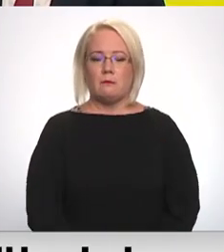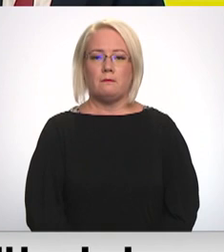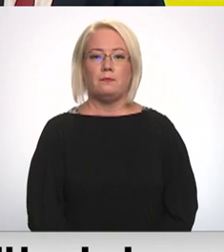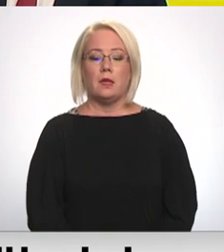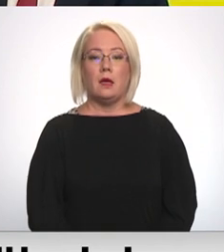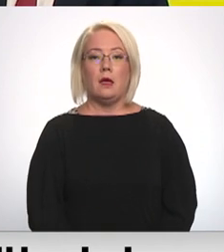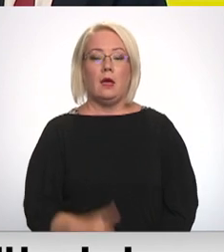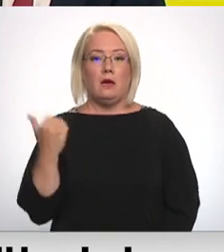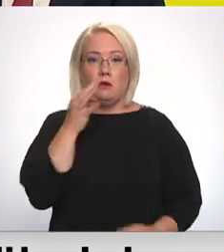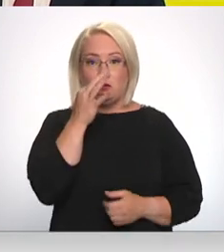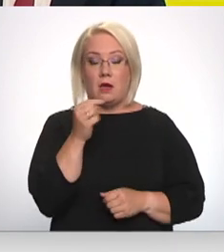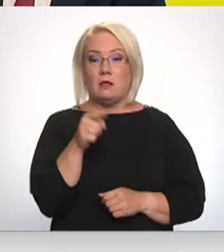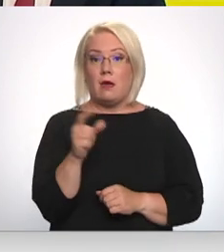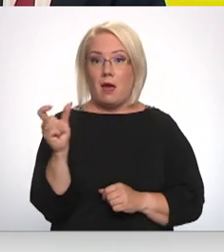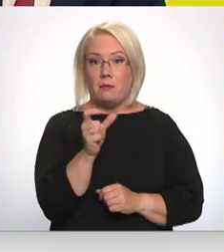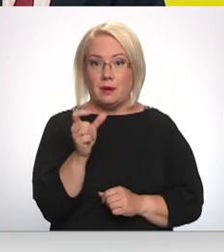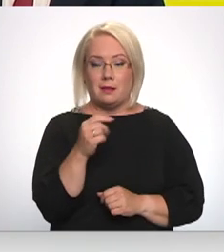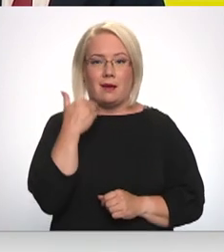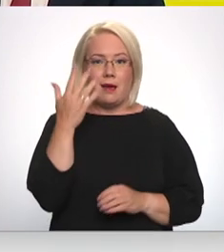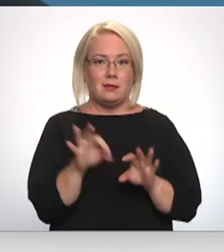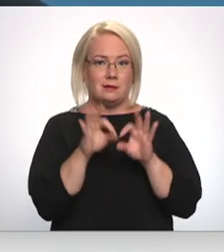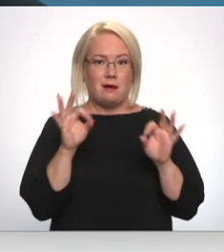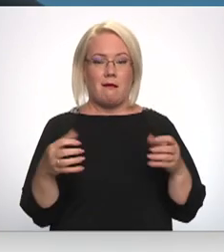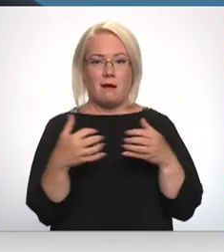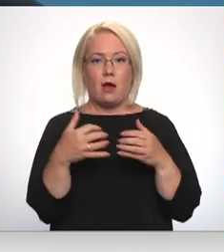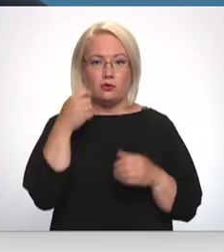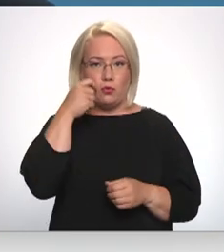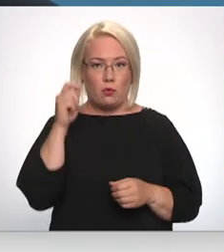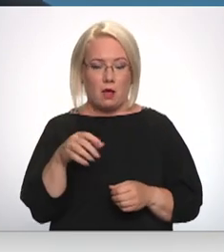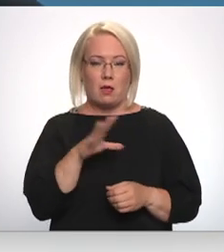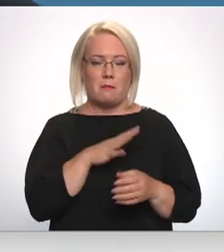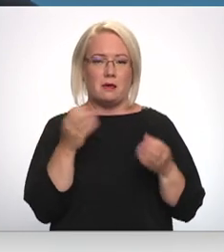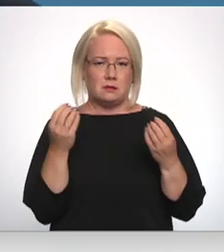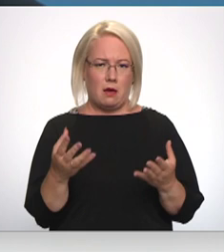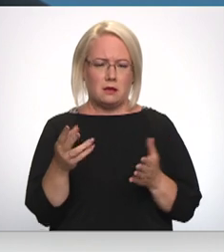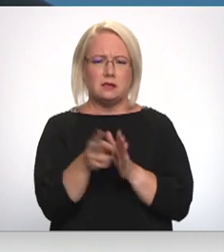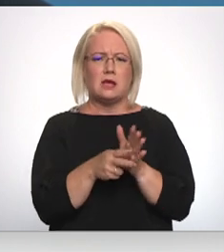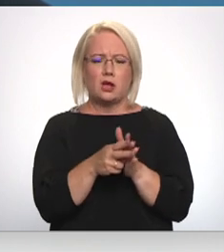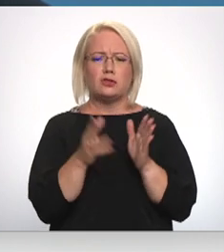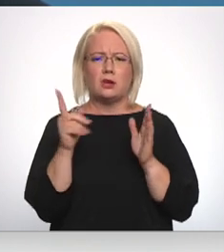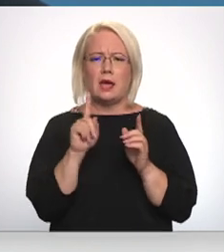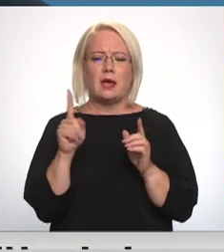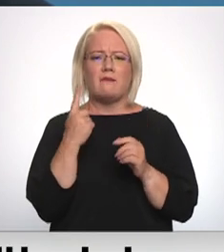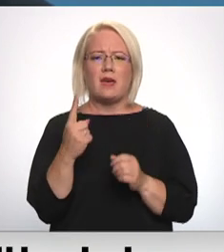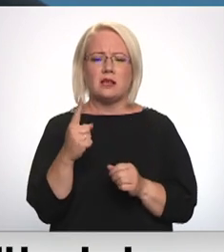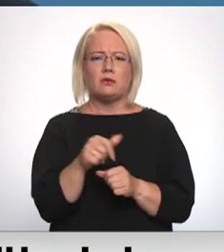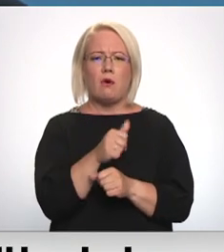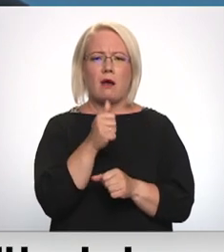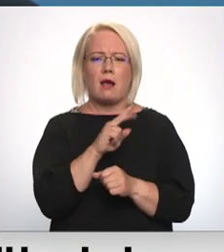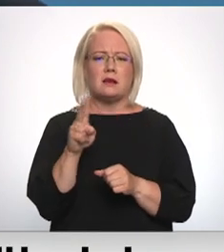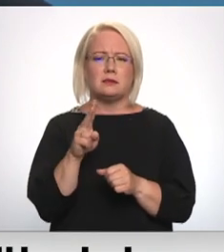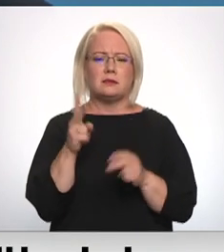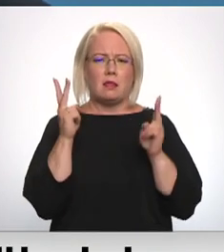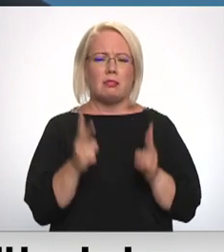Tajā brīdī, kad sākās karš Ukrainā, bija skaidrs, ka dzelzceļš būs viens no tiem, kas cietīs visvairāk